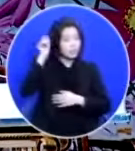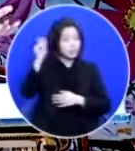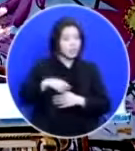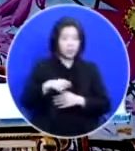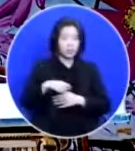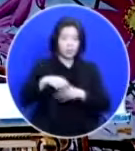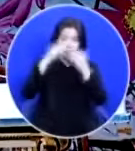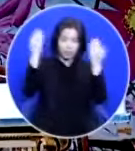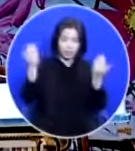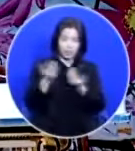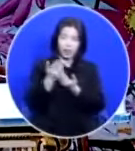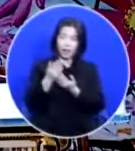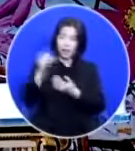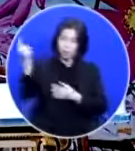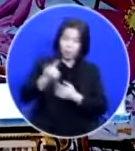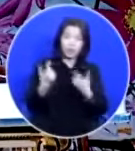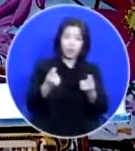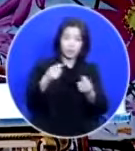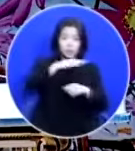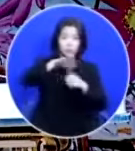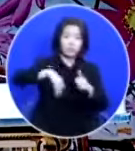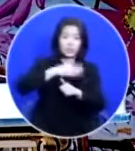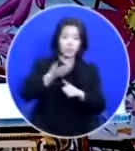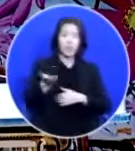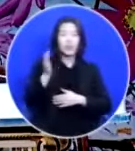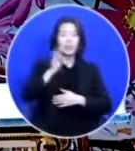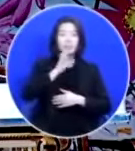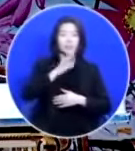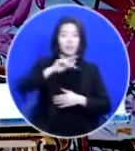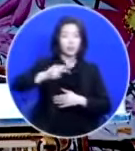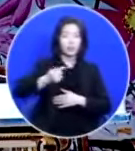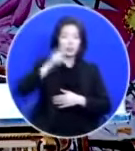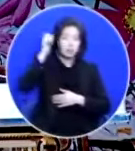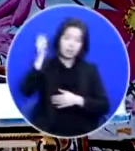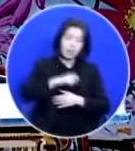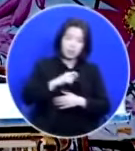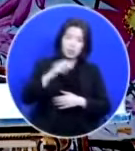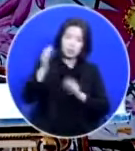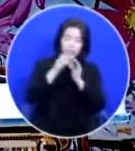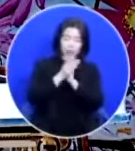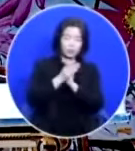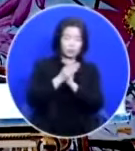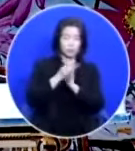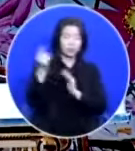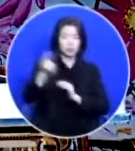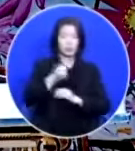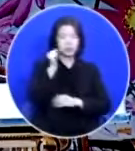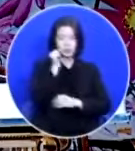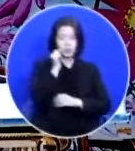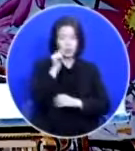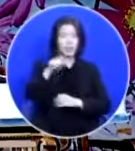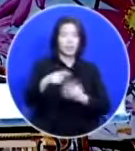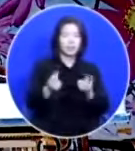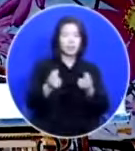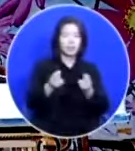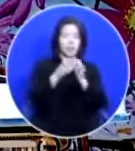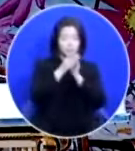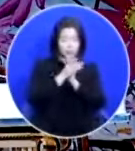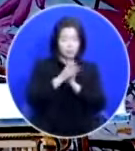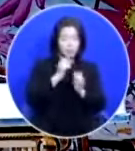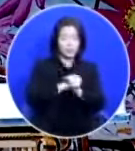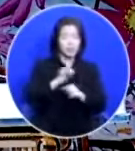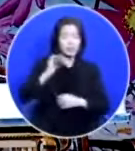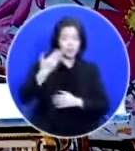다 나올 것 같아요 분위기가 그래도 여전히 새벽기도는 또 못 나와요 그렇게 기도를 해야 되겠다고